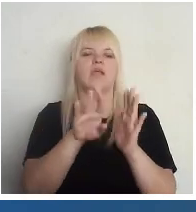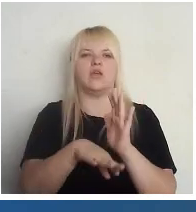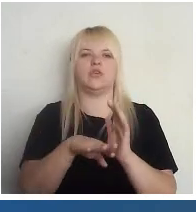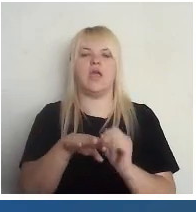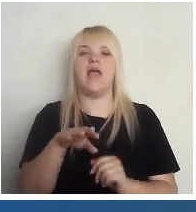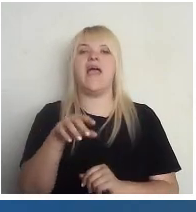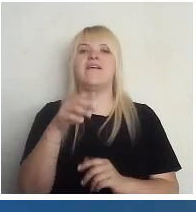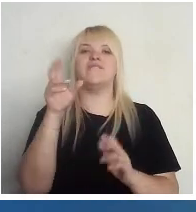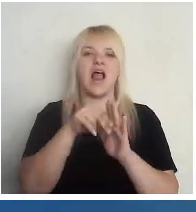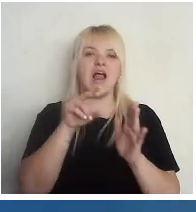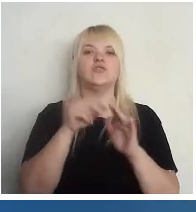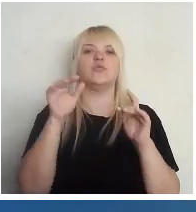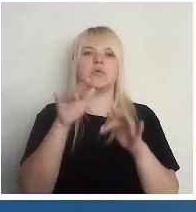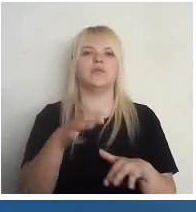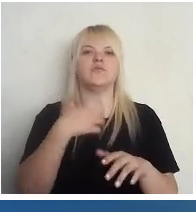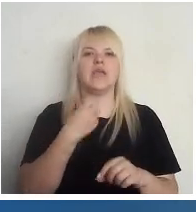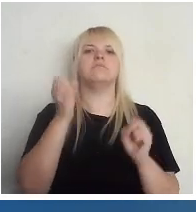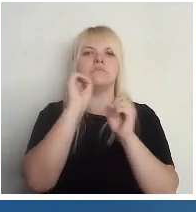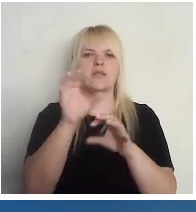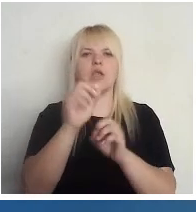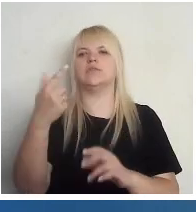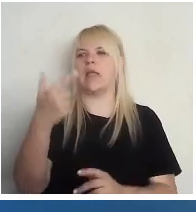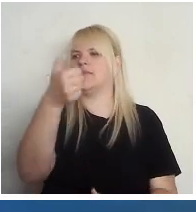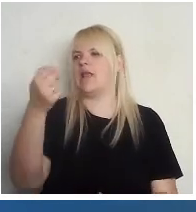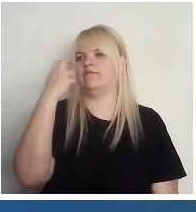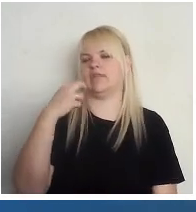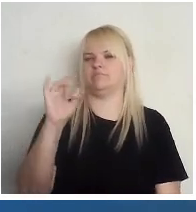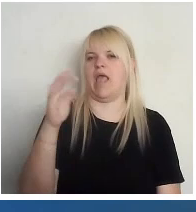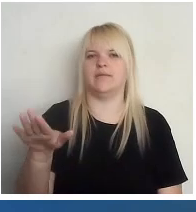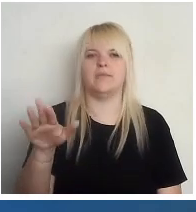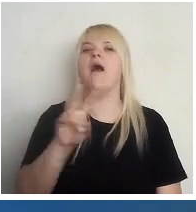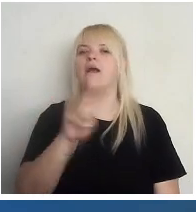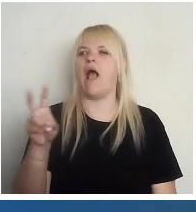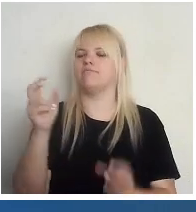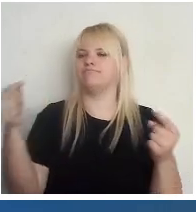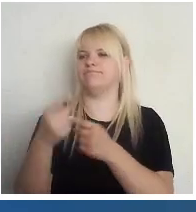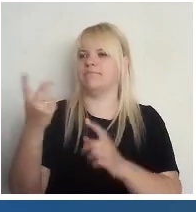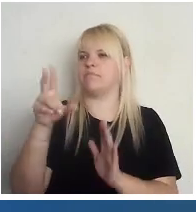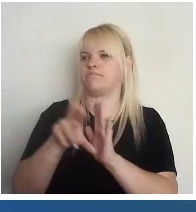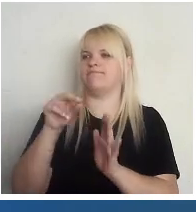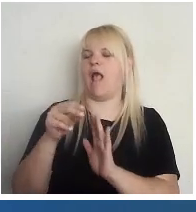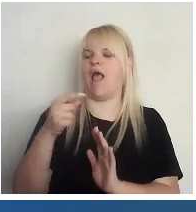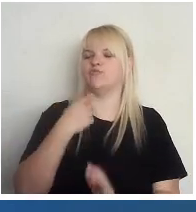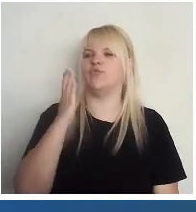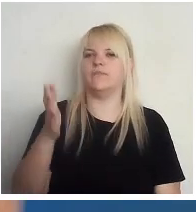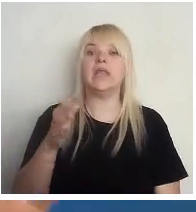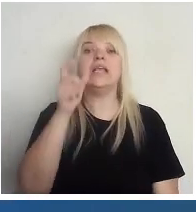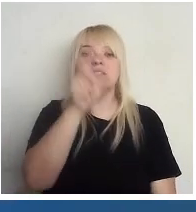procesu jāspēja izskaidrot septiņgadniekam, kā nobalsot. Cilvēkiem vajag vienkāršība, ir pietiek